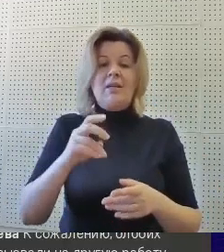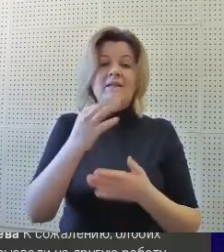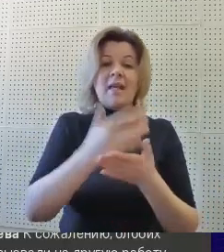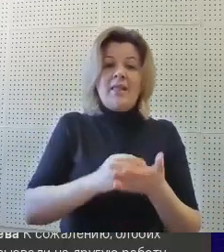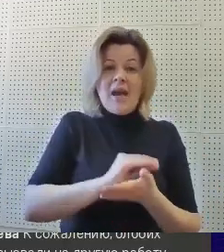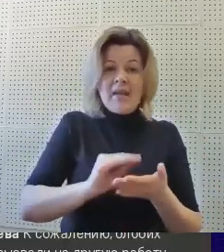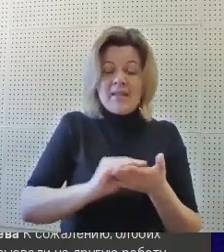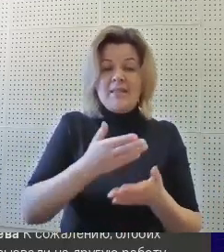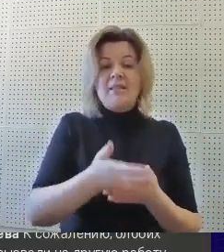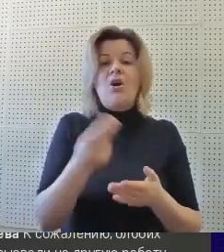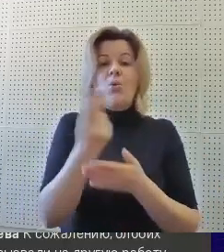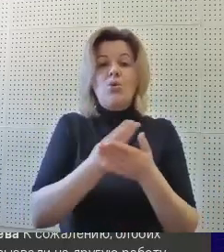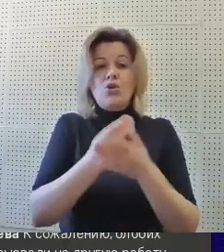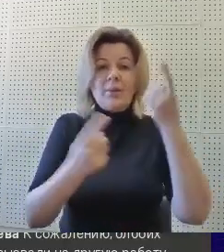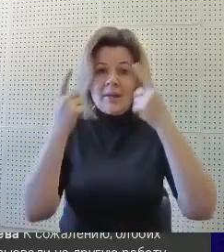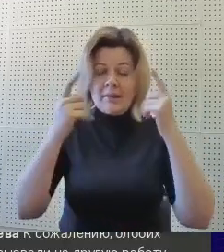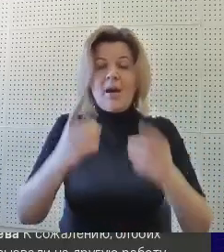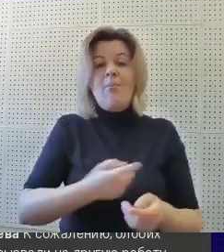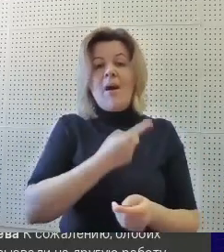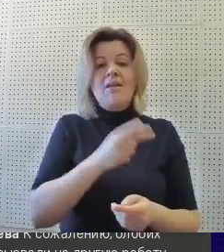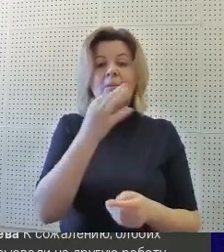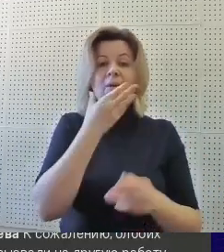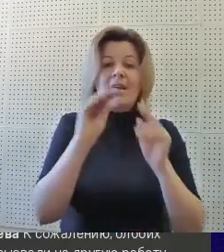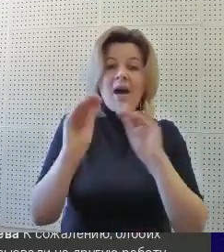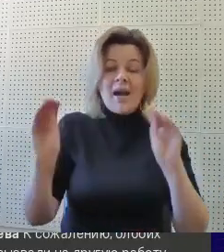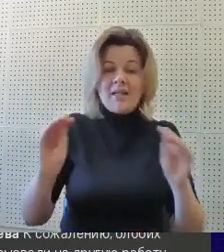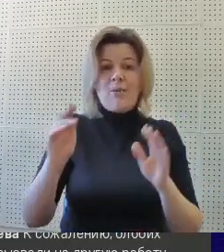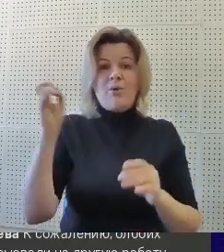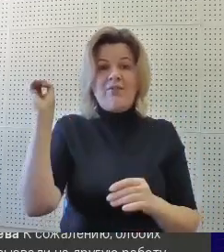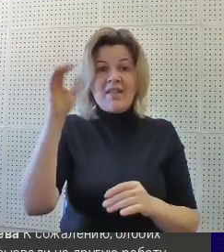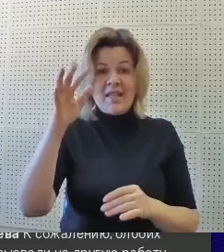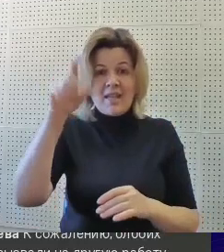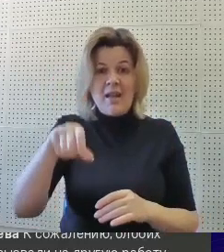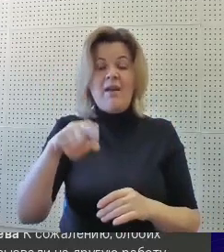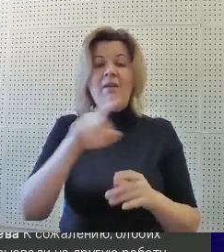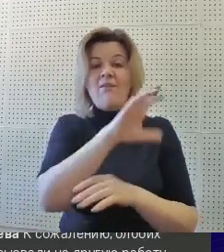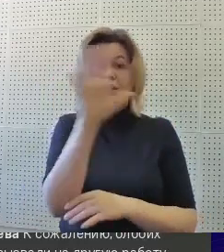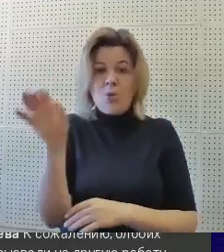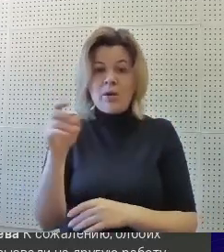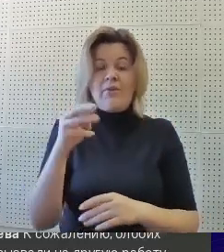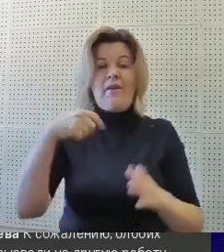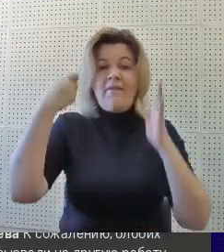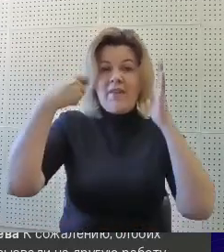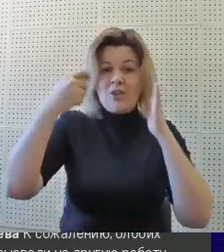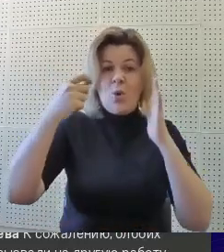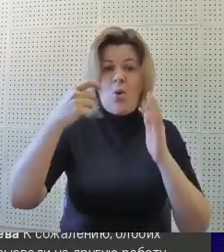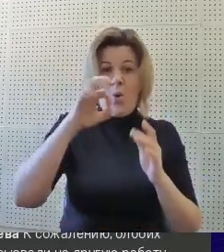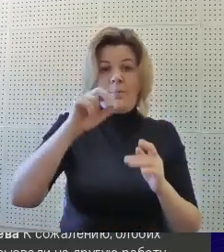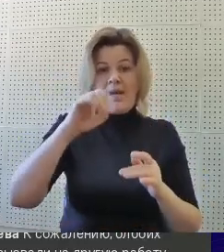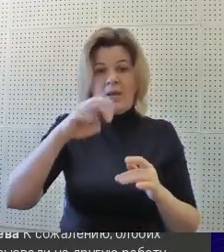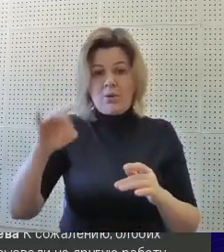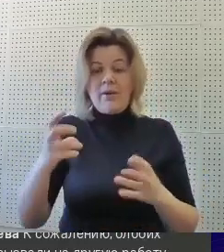звукооператор, художник-мультипликатор, мастер по декорациям, осветитель, фотограф, а также видеооператор.